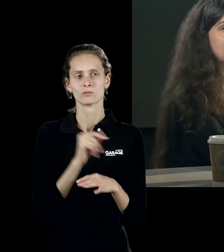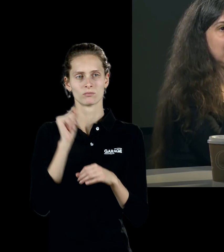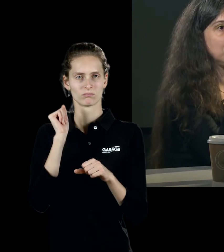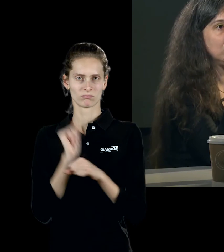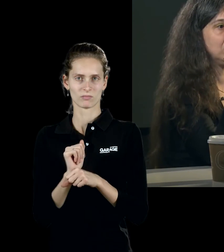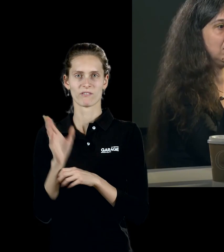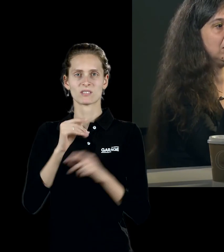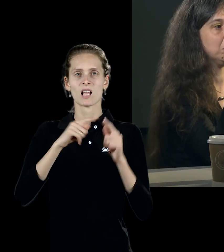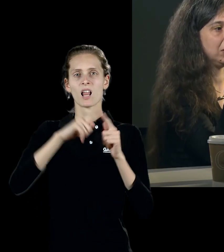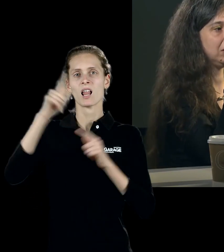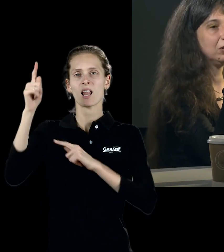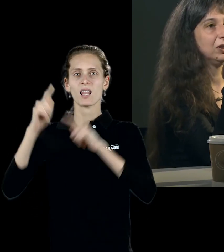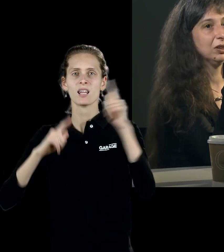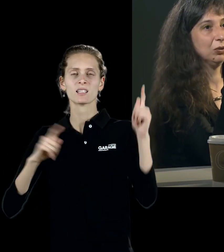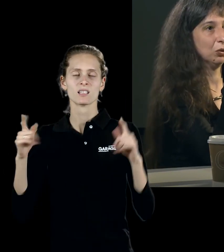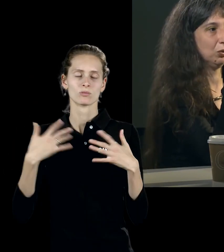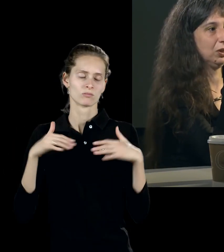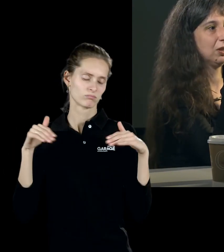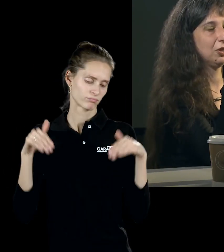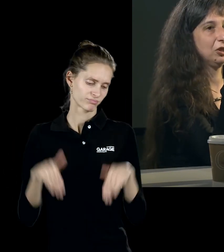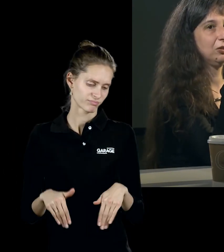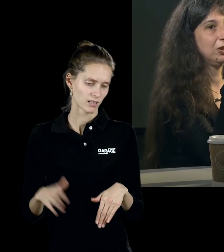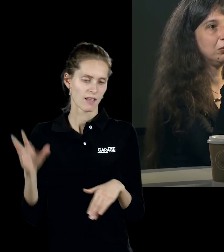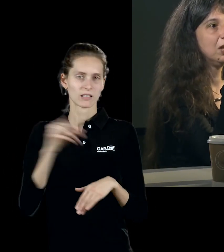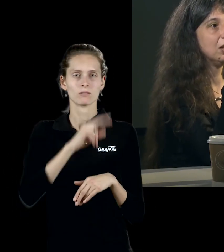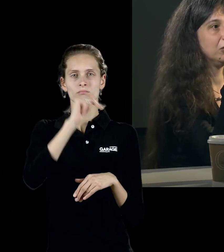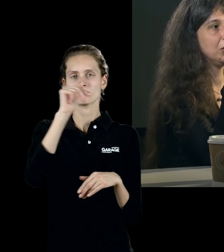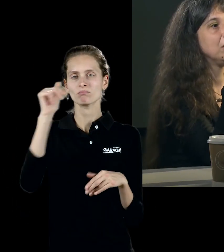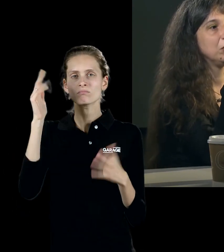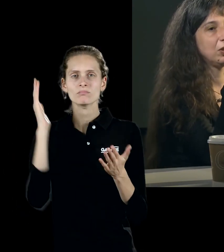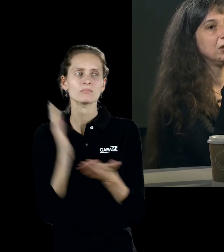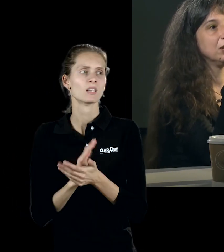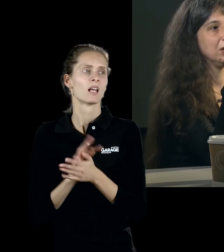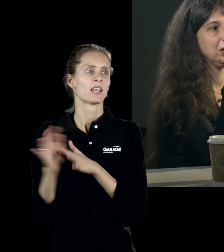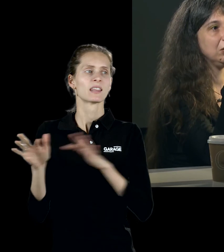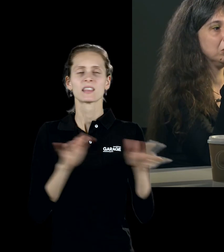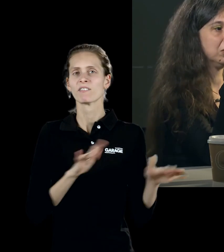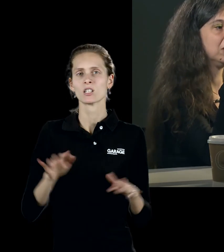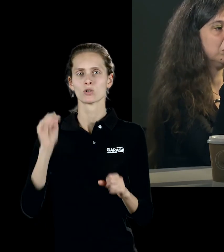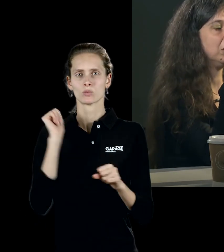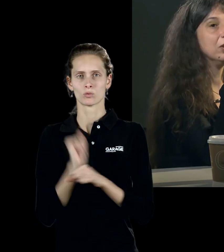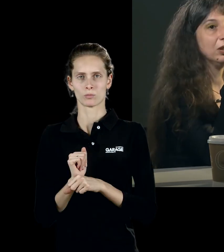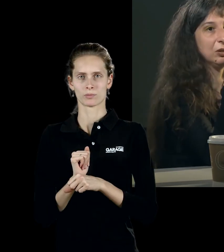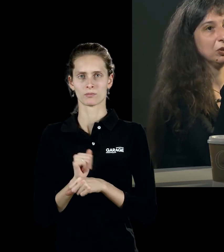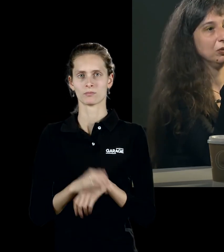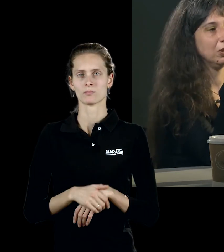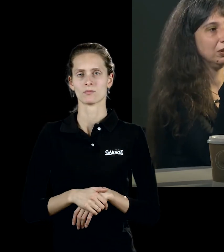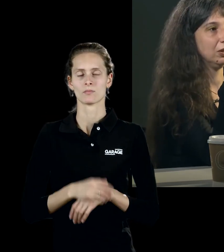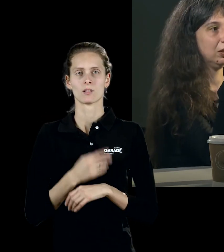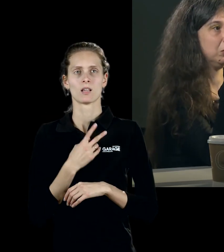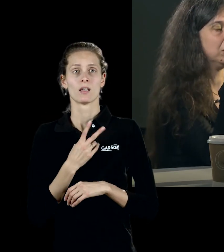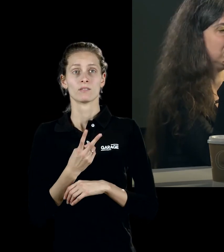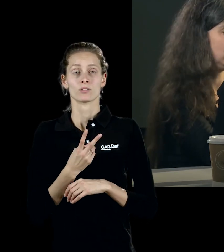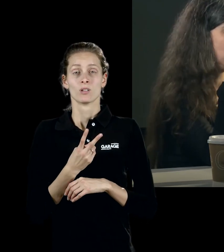все линии замкнуты, все линии пассивны, все контуры закрашены цветом, движение прекратилось. И вот этот самый невинный, на первый